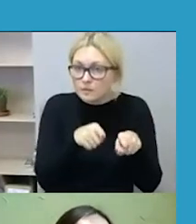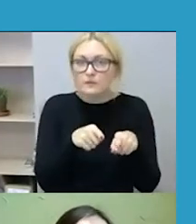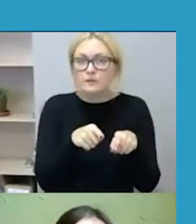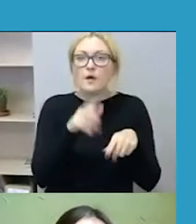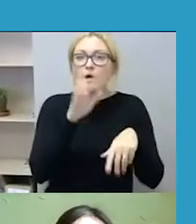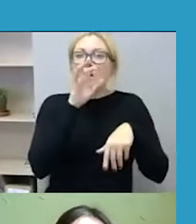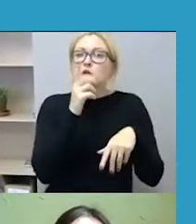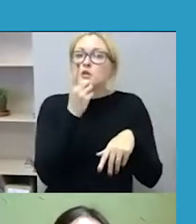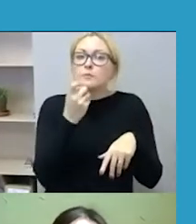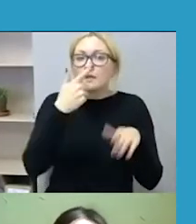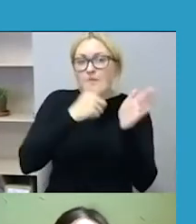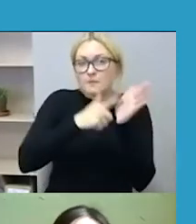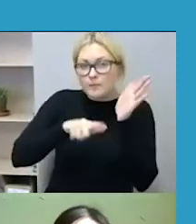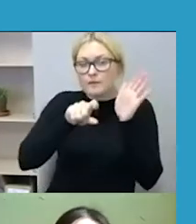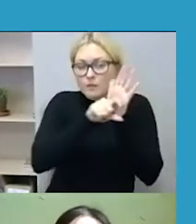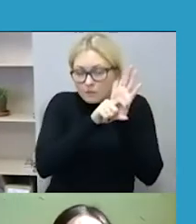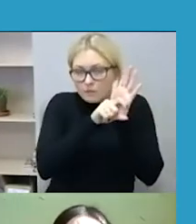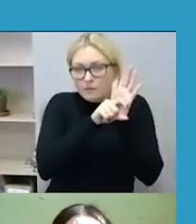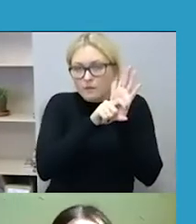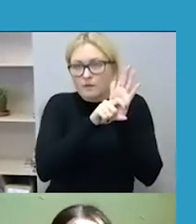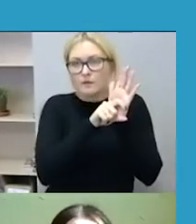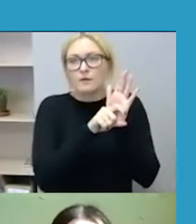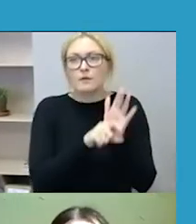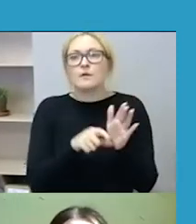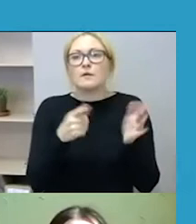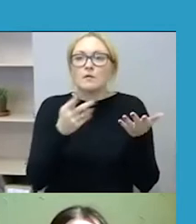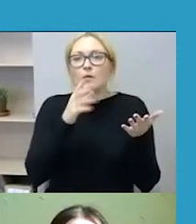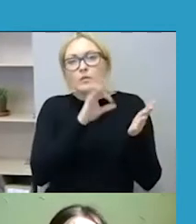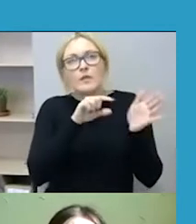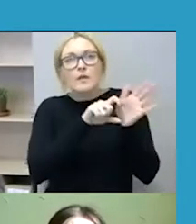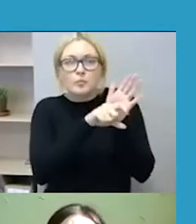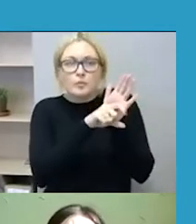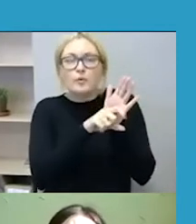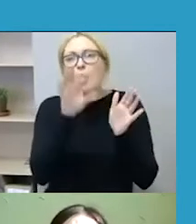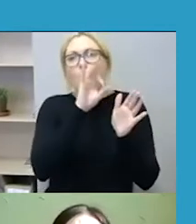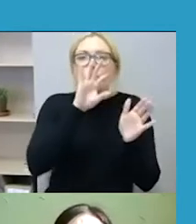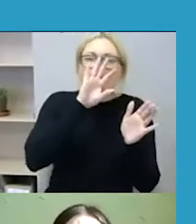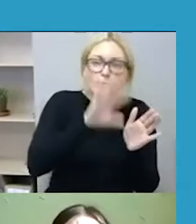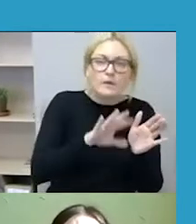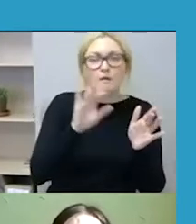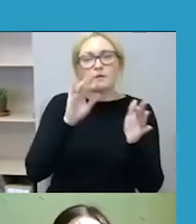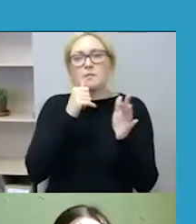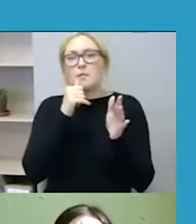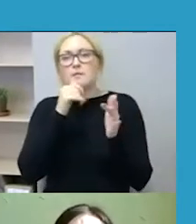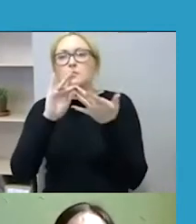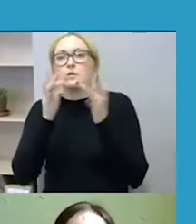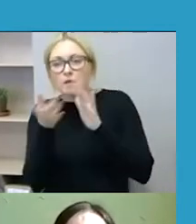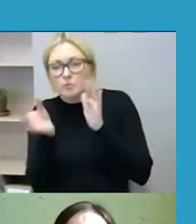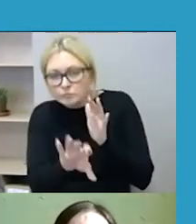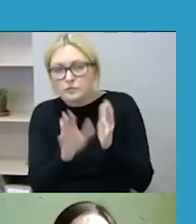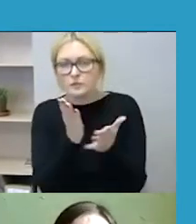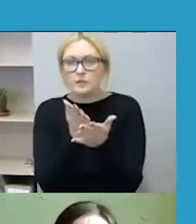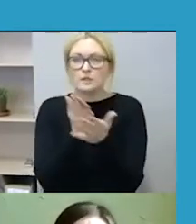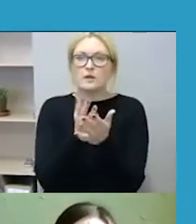šis straipsnis taikomas tiek nepykantos kalbai, kurstumai, pavyzdžiui, internete, tiek ir nepykantos nusikaltimams. Ir